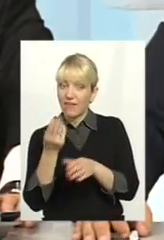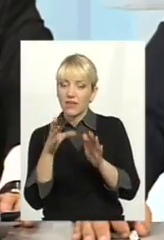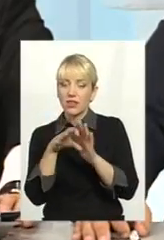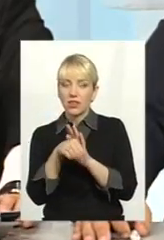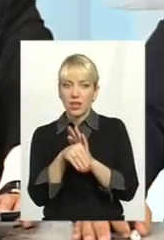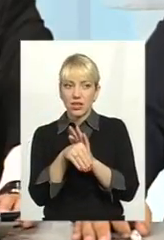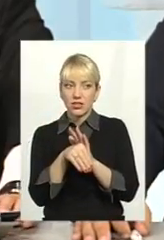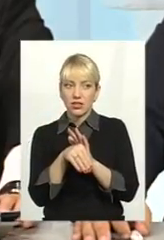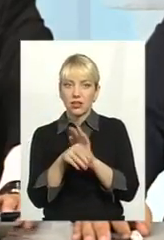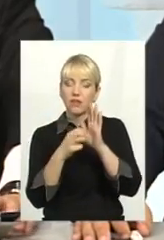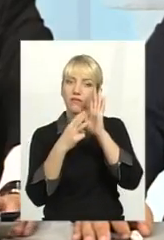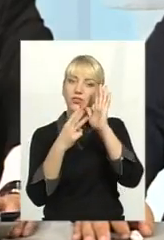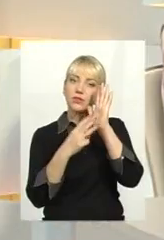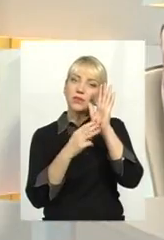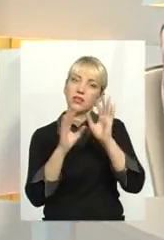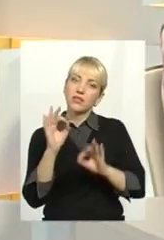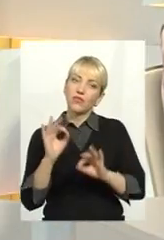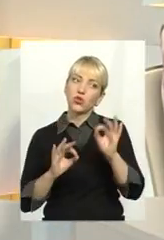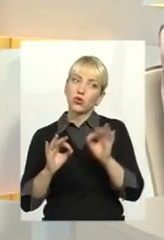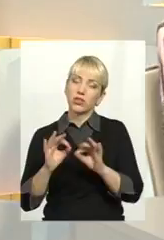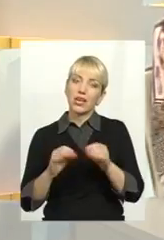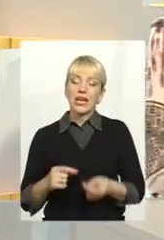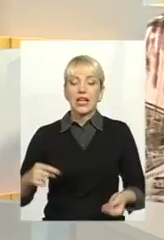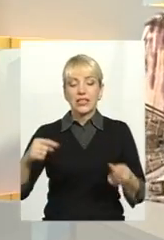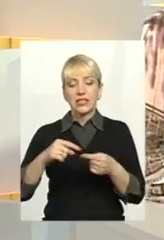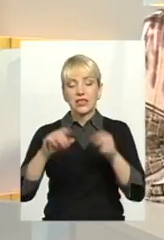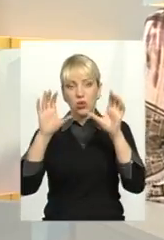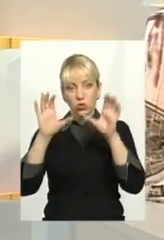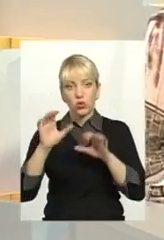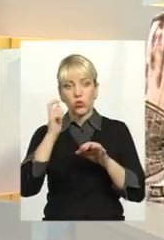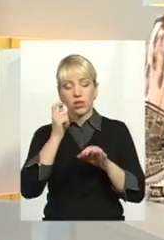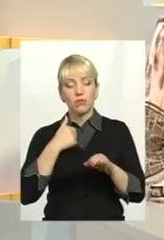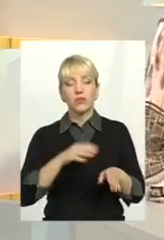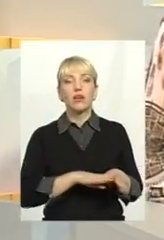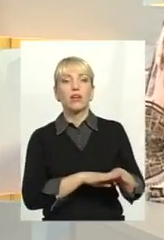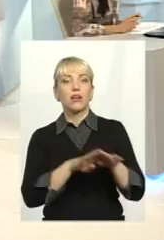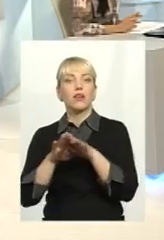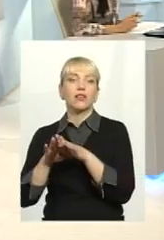обкладається ставкою 18-вісоток. Згідно з Конституції України, ми всі рівні перед податками.